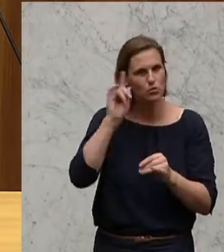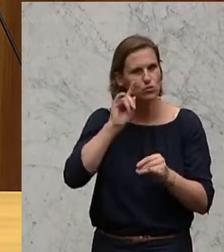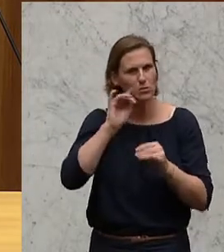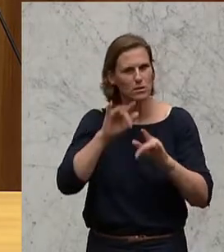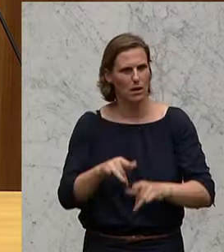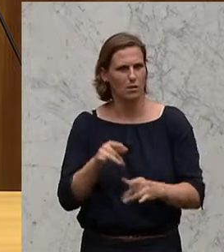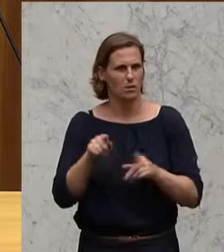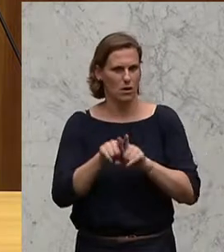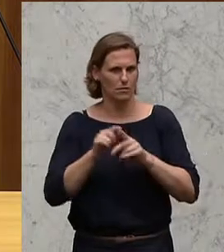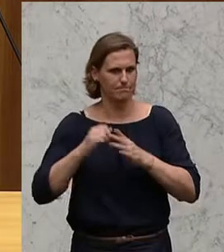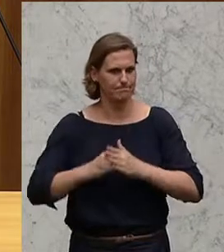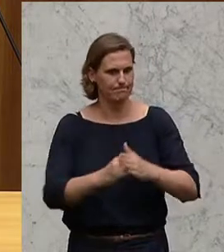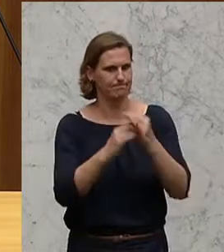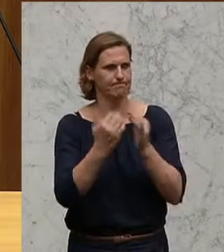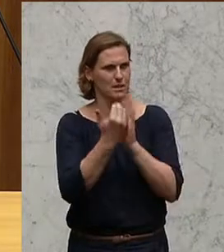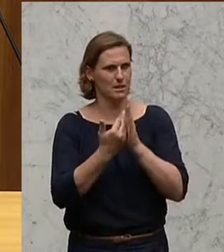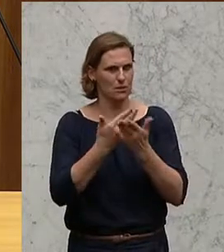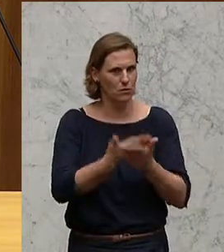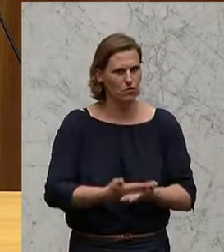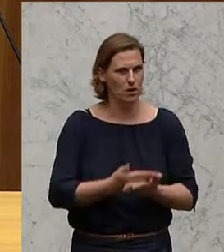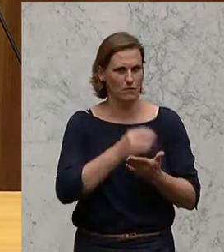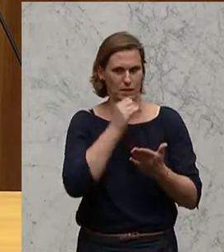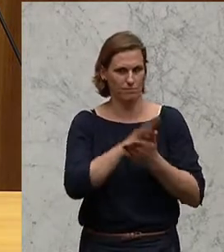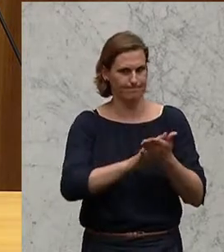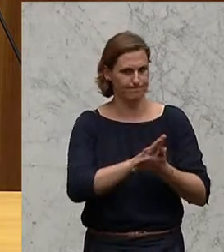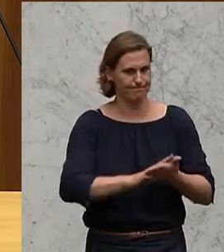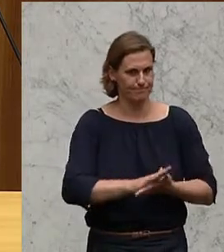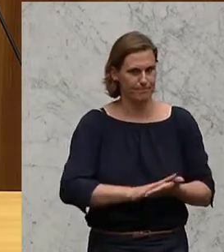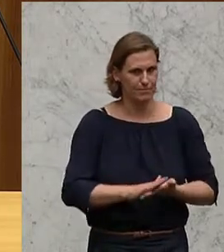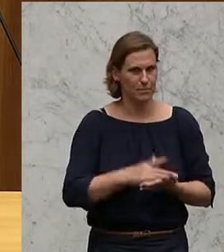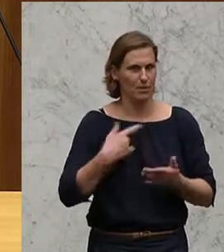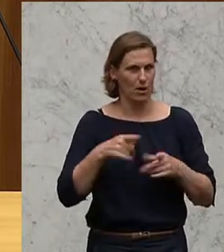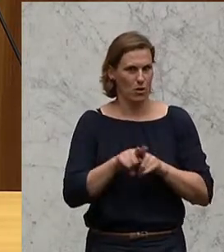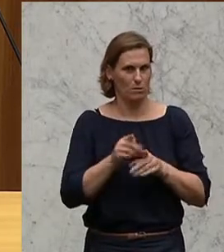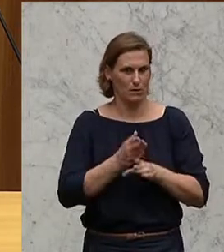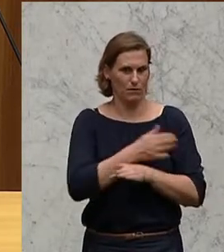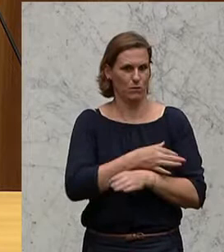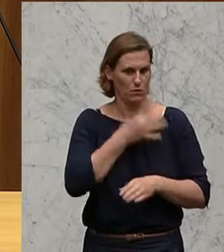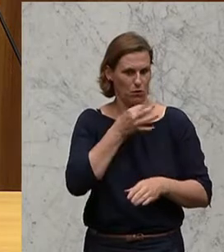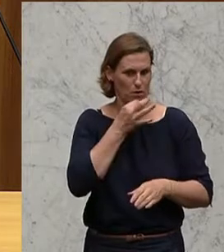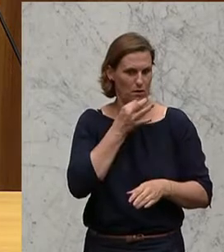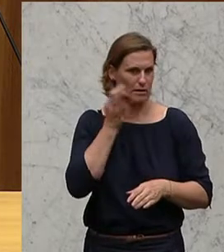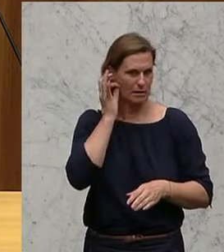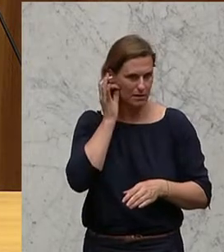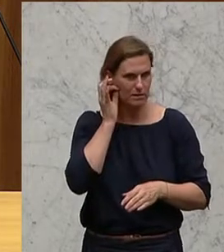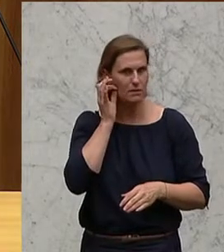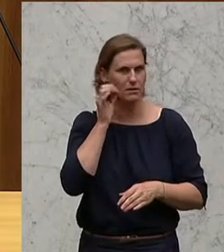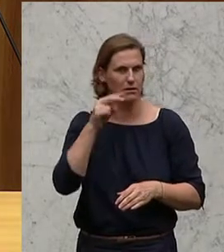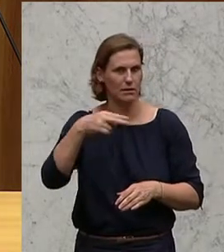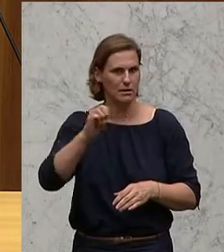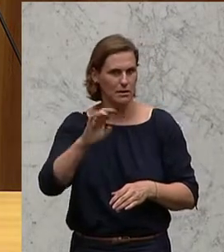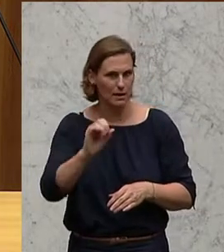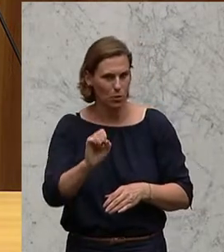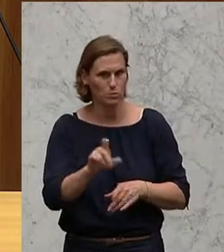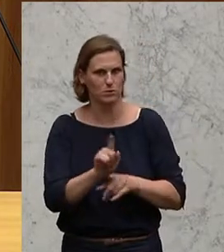forciert werden soll, justament in diesem Gesetzesvorschlag sich nicht wiederfindet. Ich schließe mich da meiner Vorrednerin von NEOS eben an, dass wir hier auf jeden Fall in Zukunft